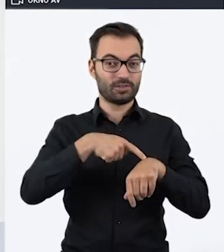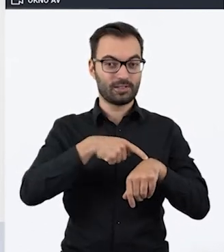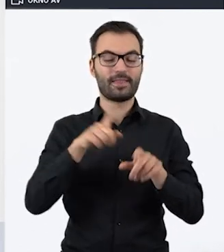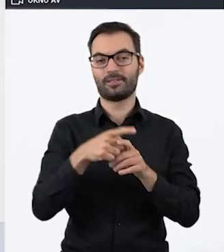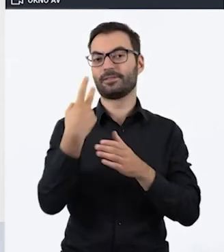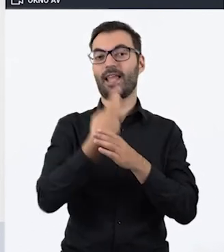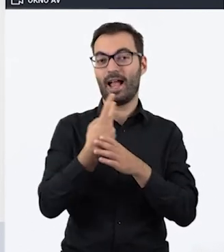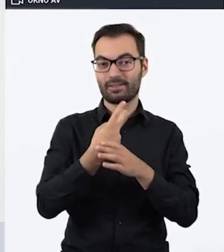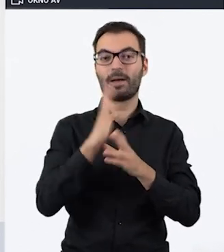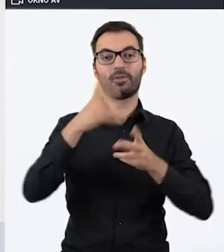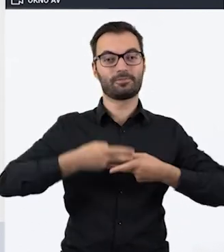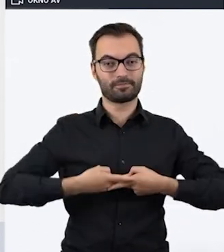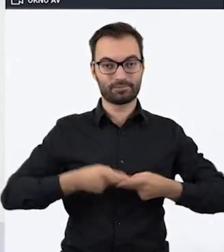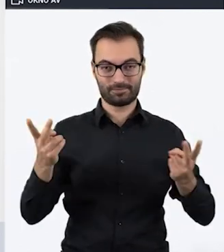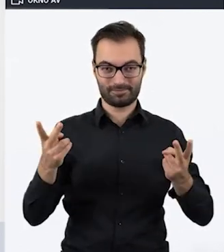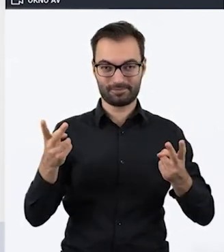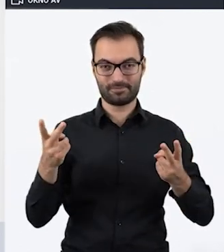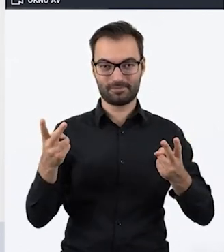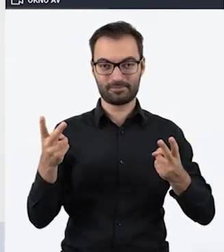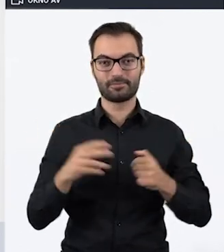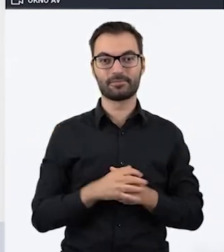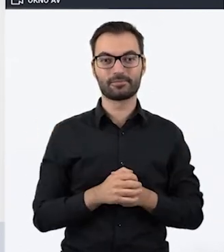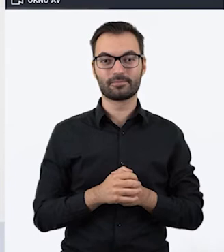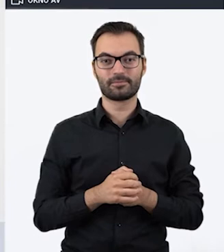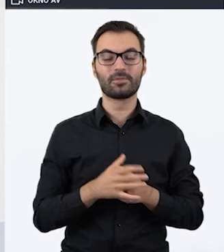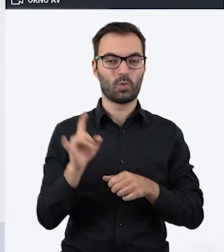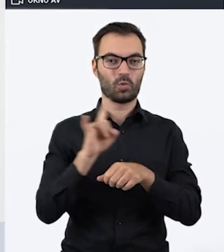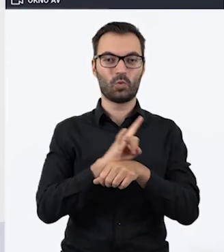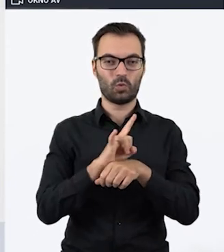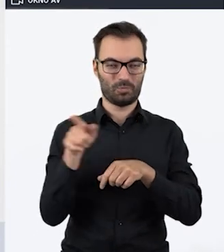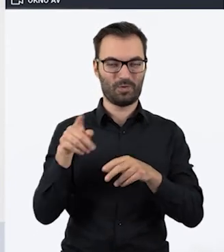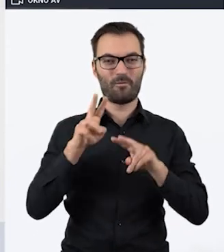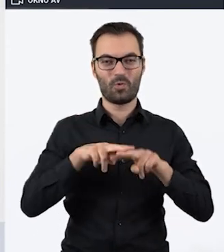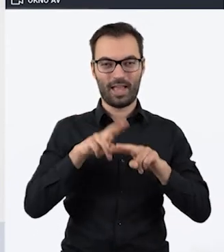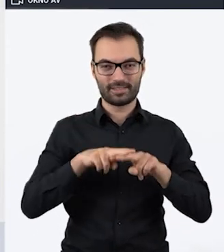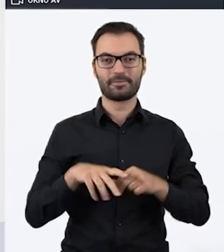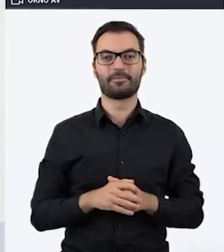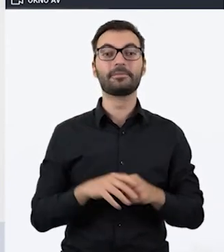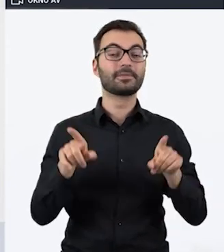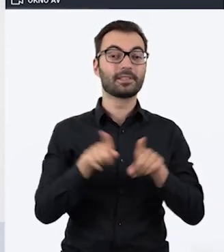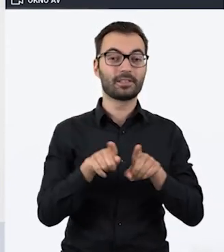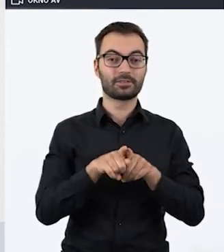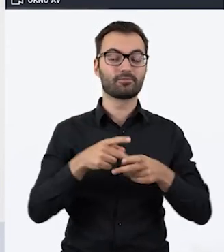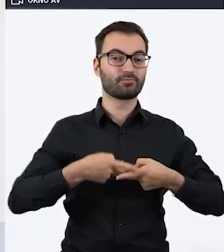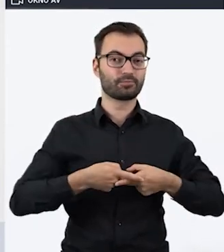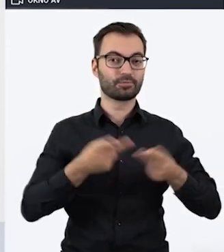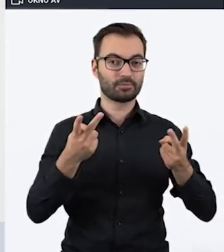jest też nagrywany, będzie później dostępny na YouTubie Fundacji. Będą też